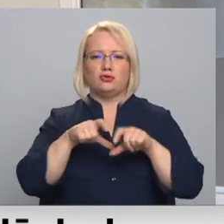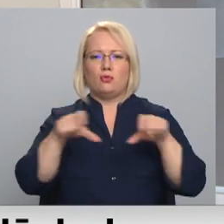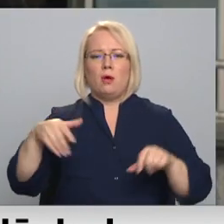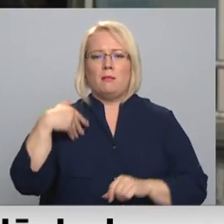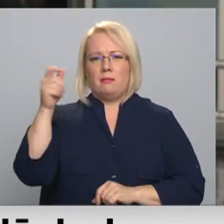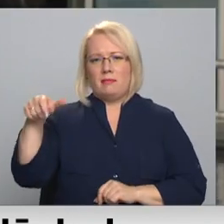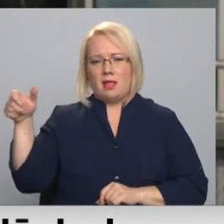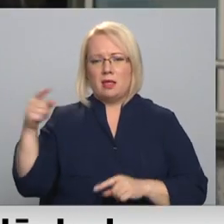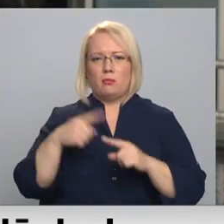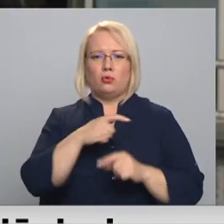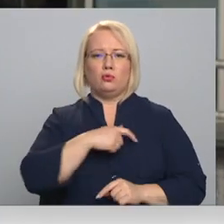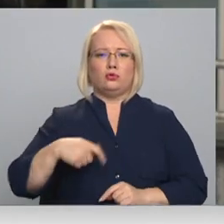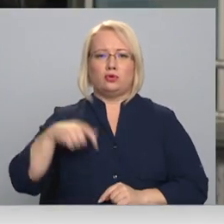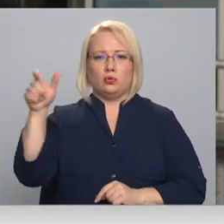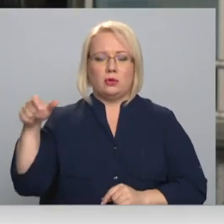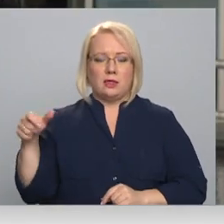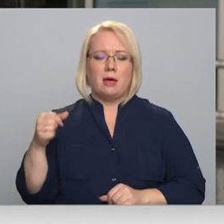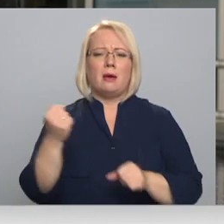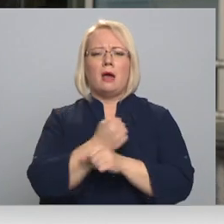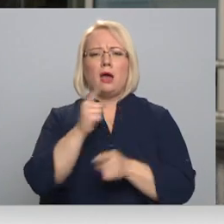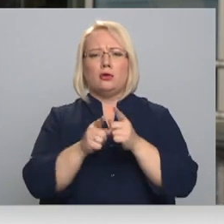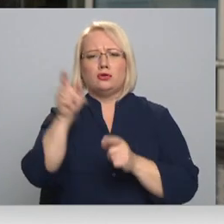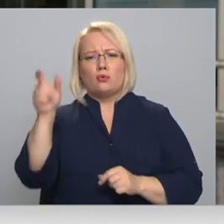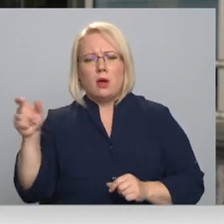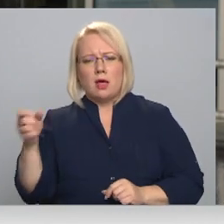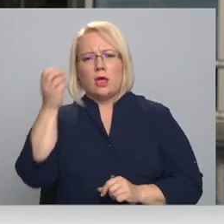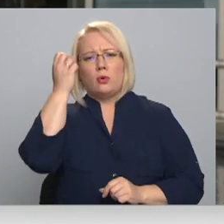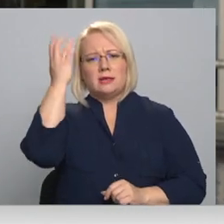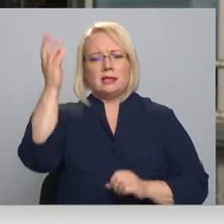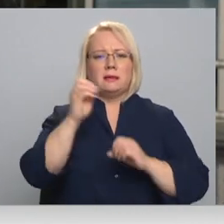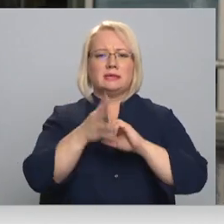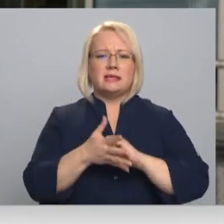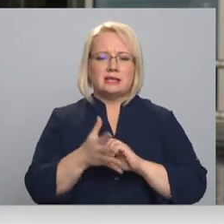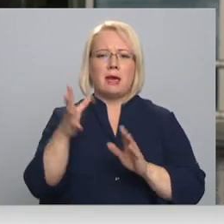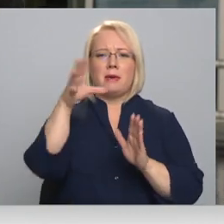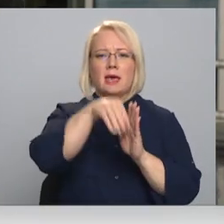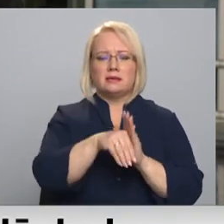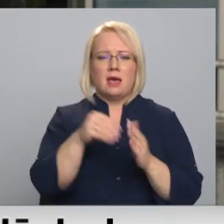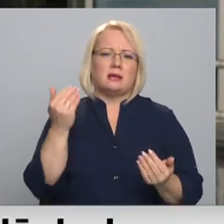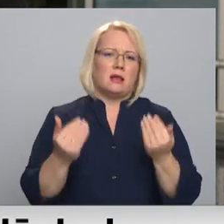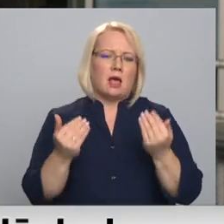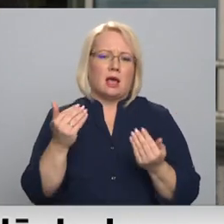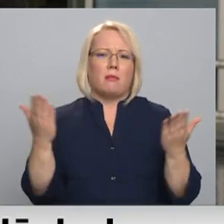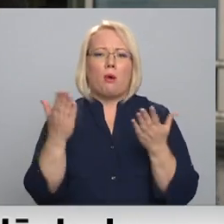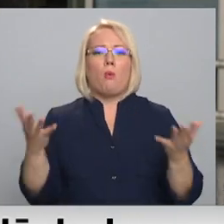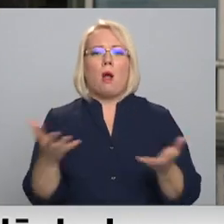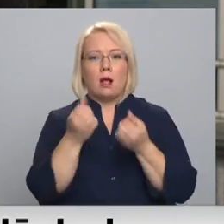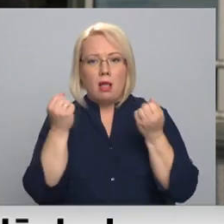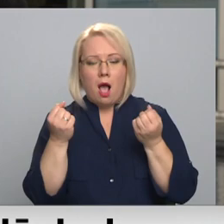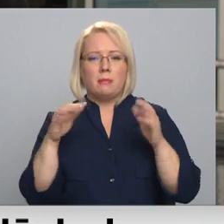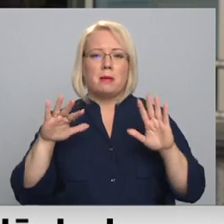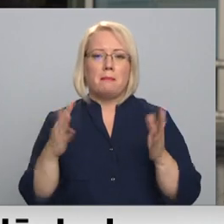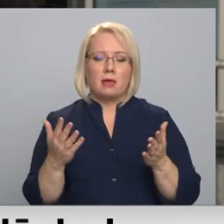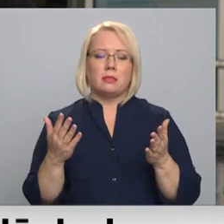un studentiem. Protams, ja gan skolotāji, gan izglītības sistēma kā tāda iesaistās, droši vēl var kaut ko glābt, bet